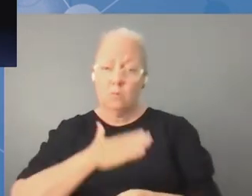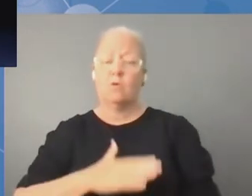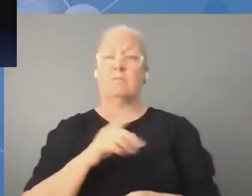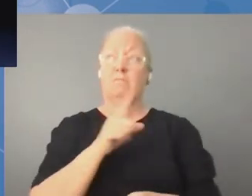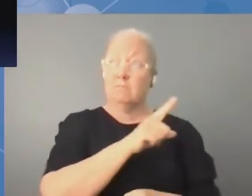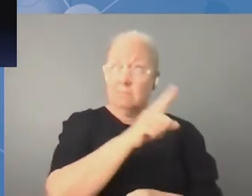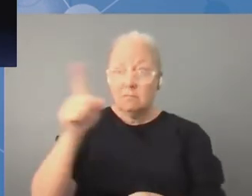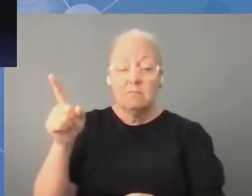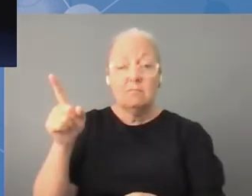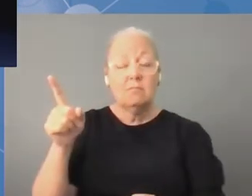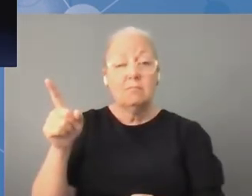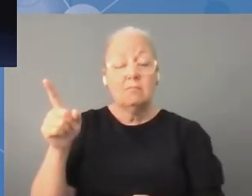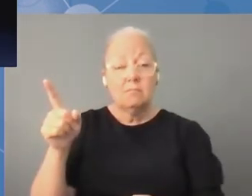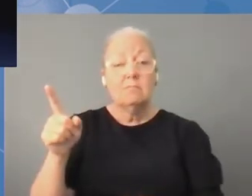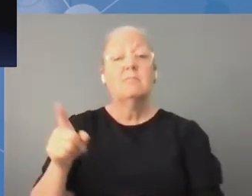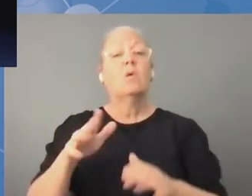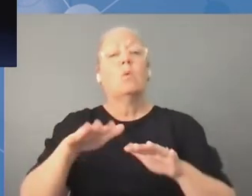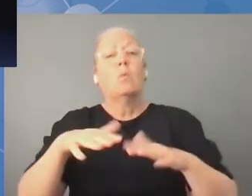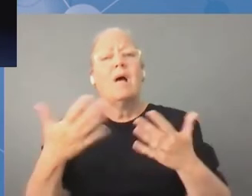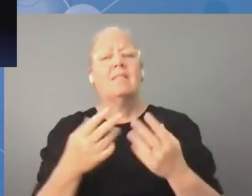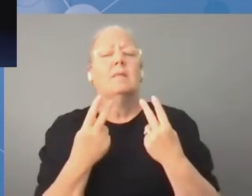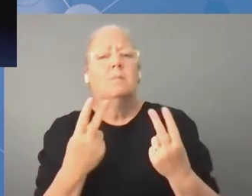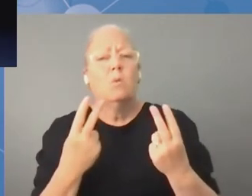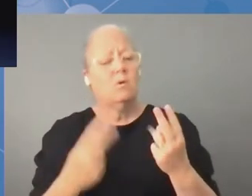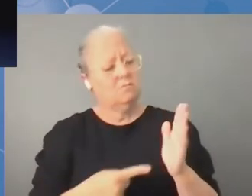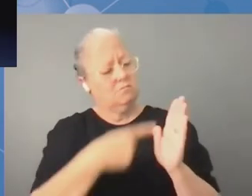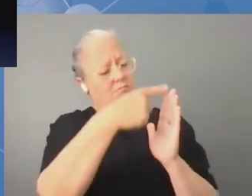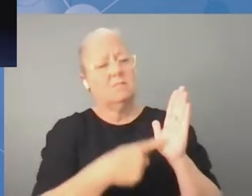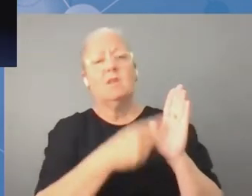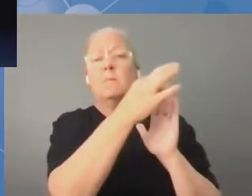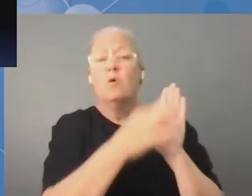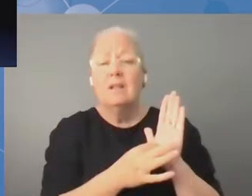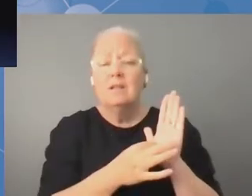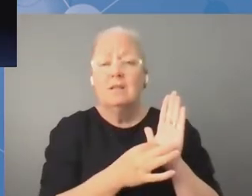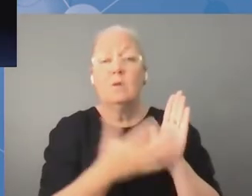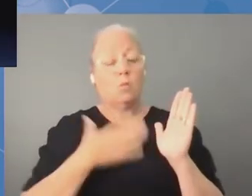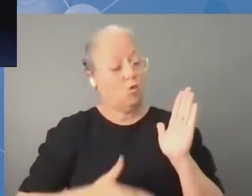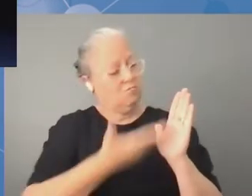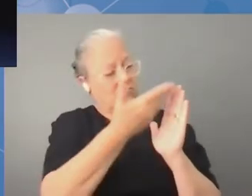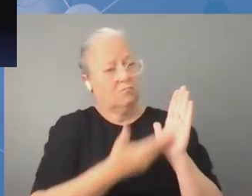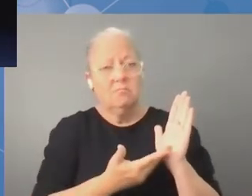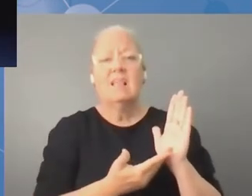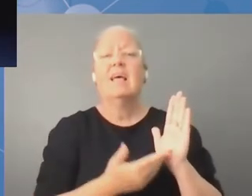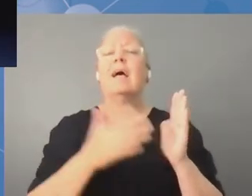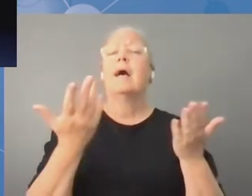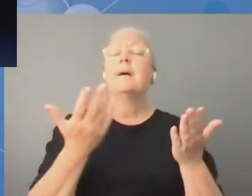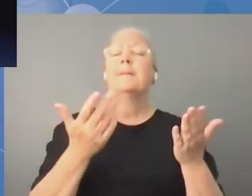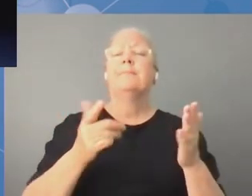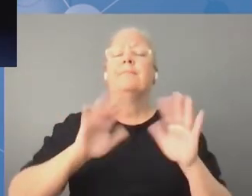narzędziem rozwoju. Więc wspaniałe ramy, w których trzeba poprawić